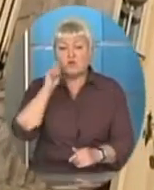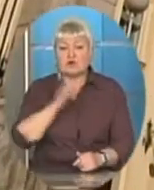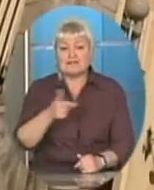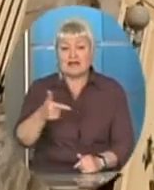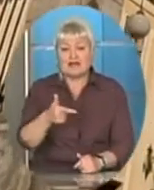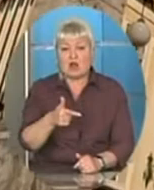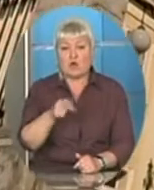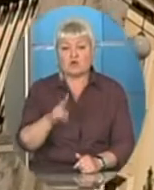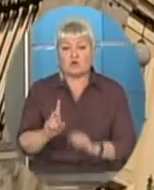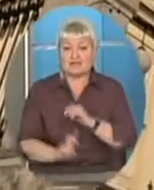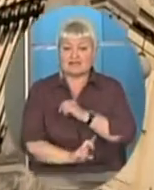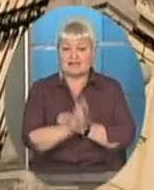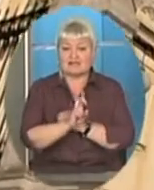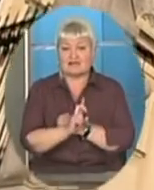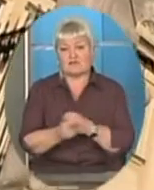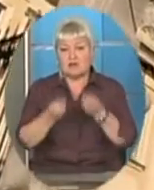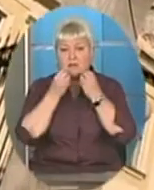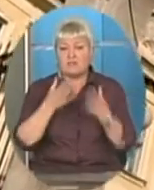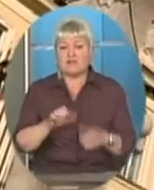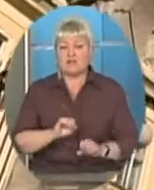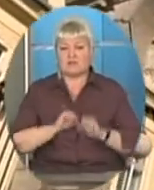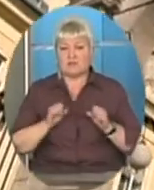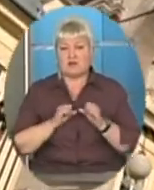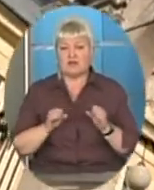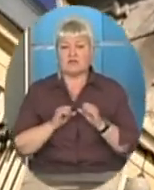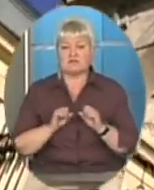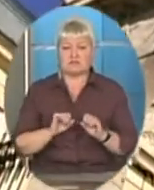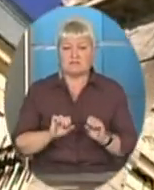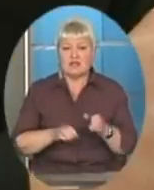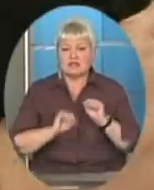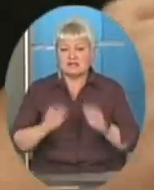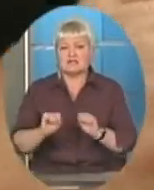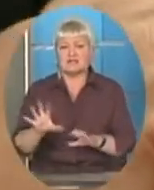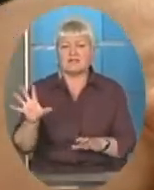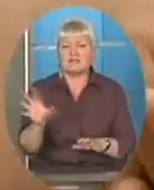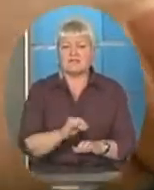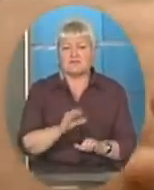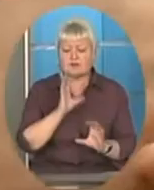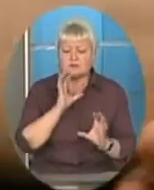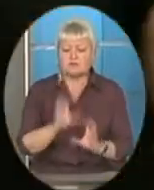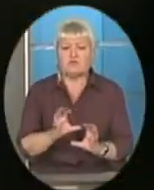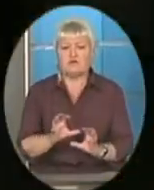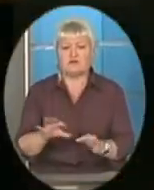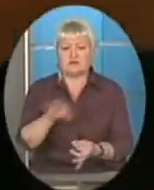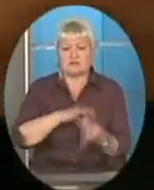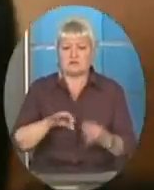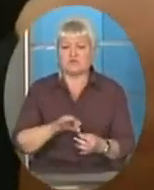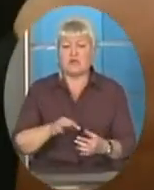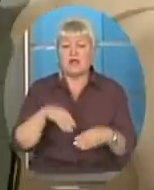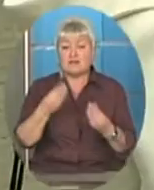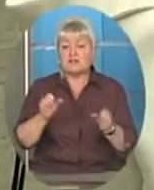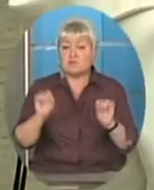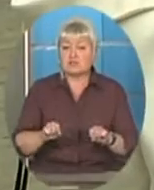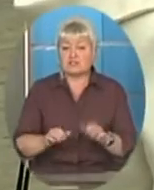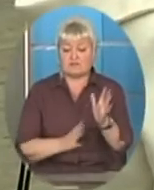Греко-католицька церква плідно намагається охопити всіх сиріт християнською турботою, дати можливість кожній дитині зростати влюблячій